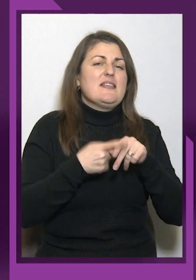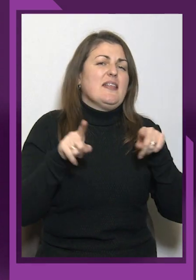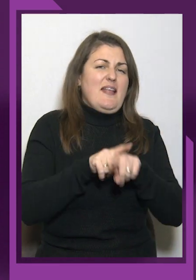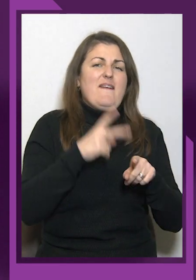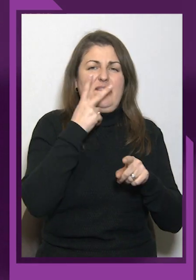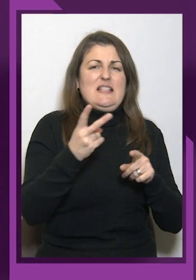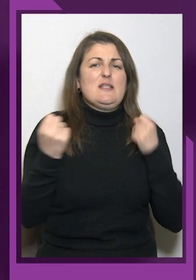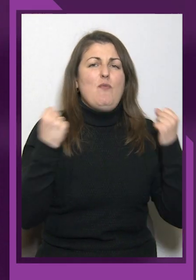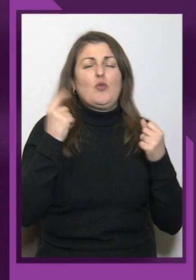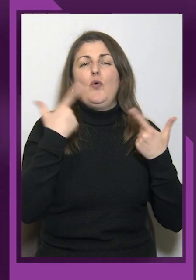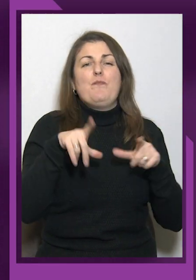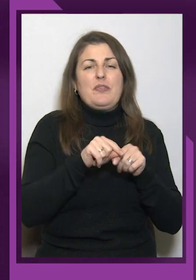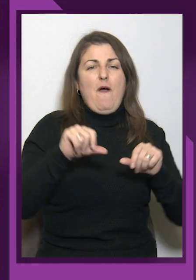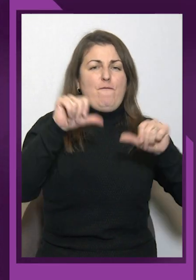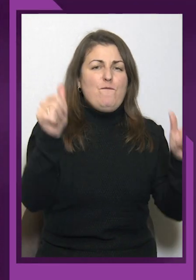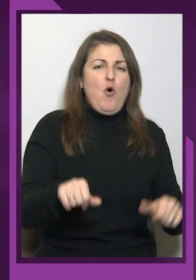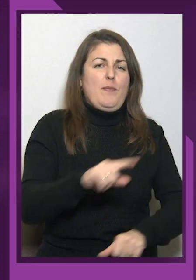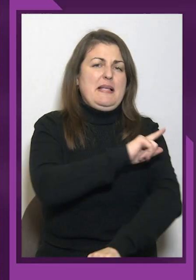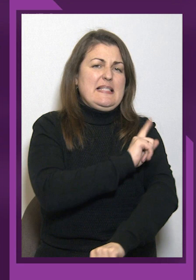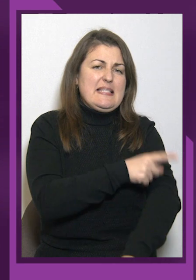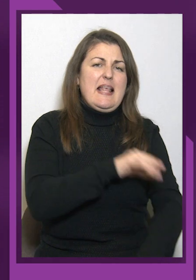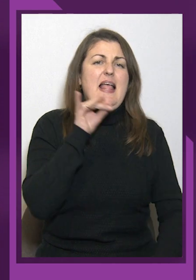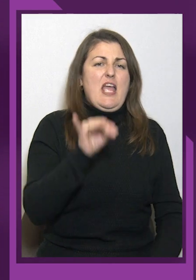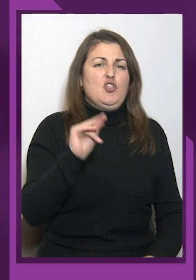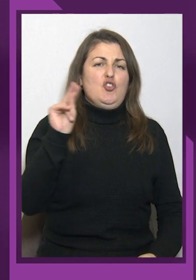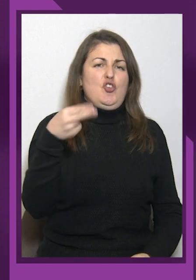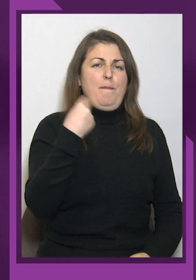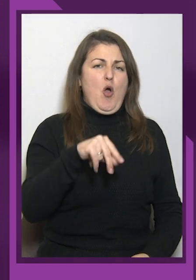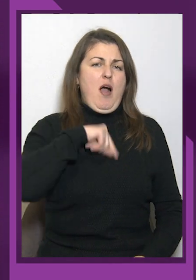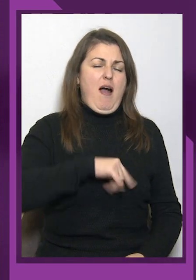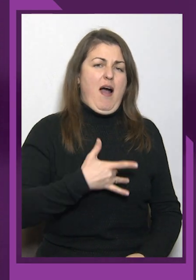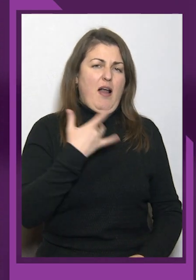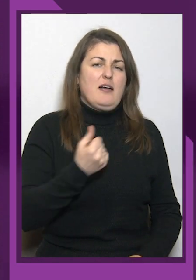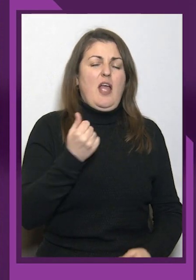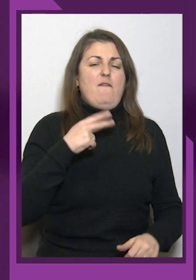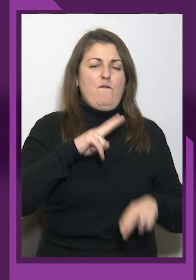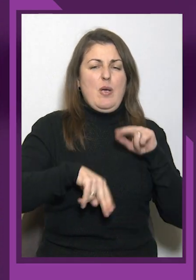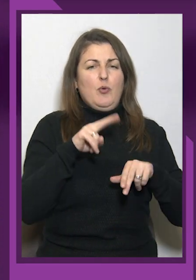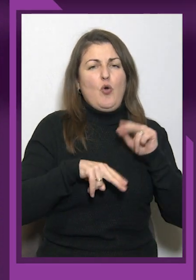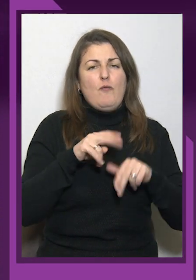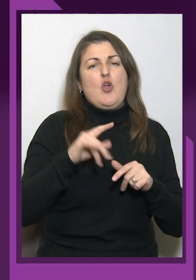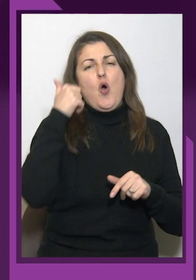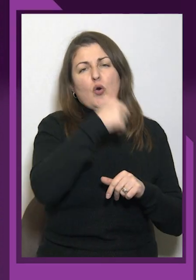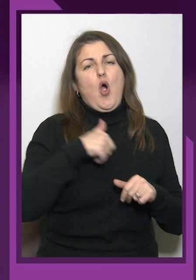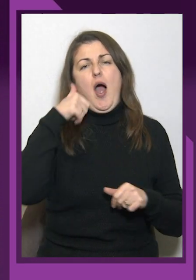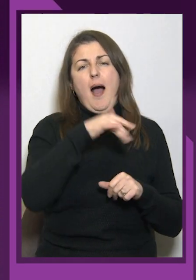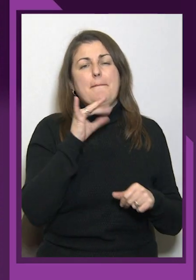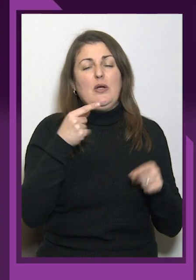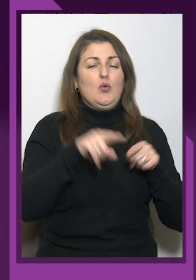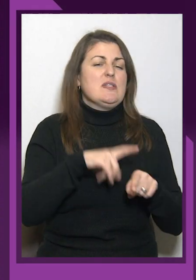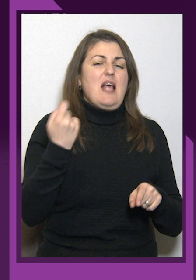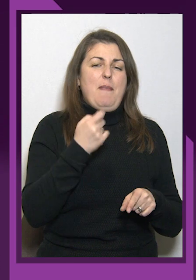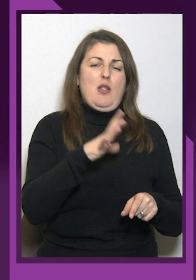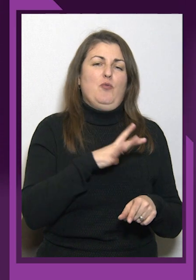такий вид спорту, де форма, сила і чемпіонський характер вибудовується роками. І тут